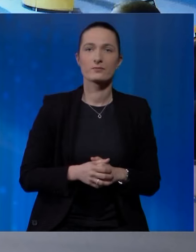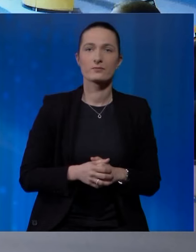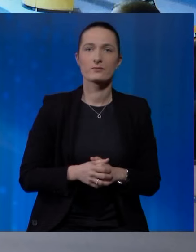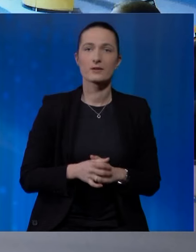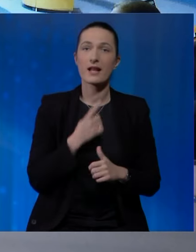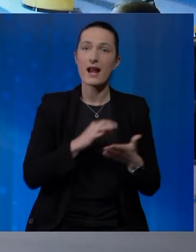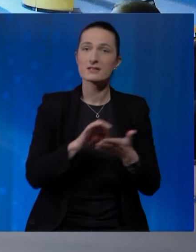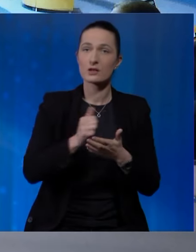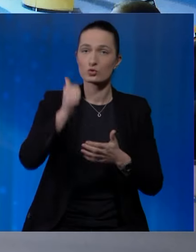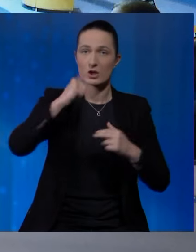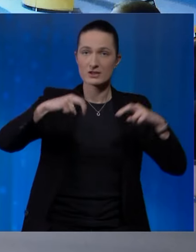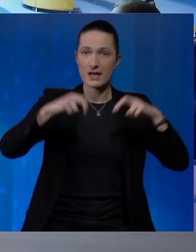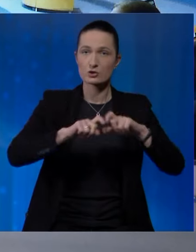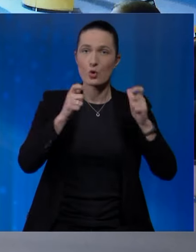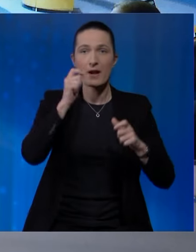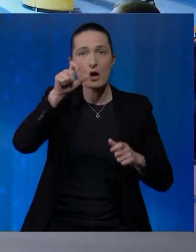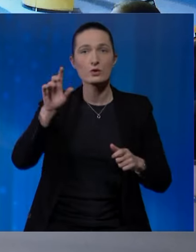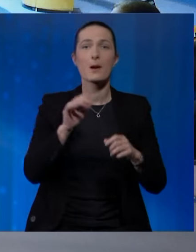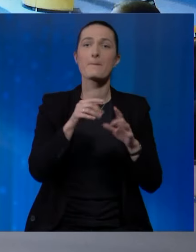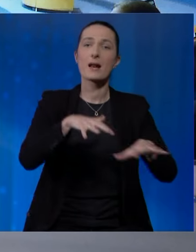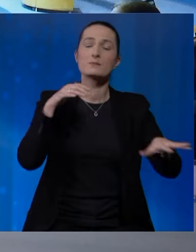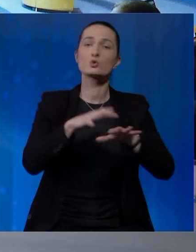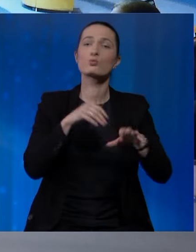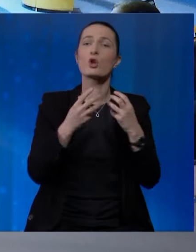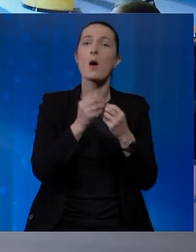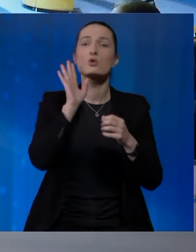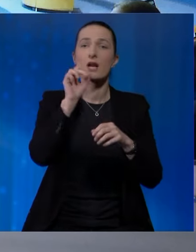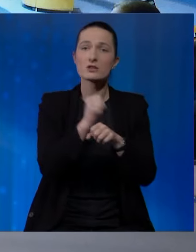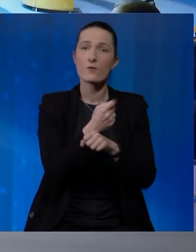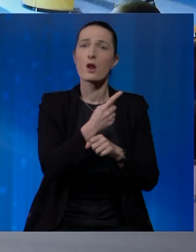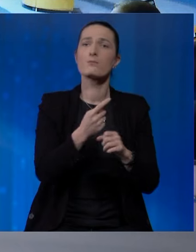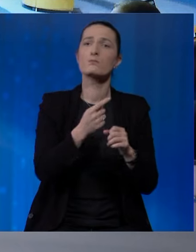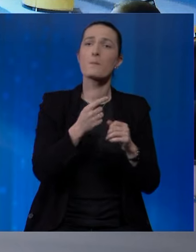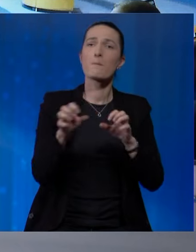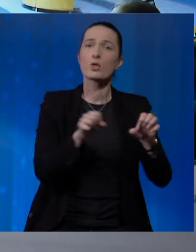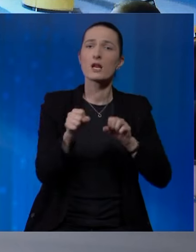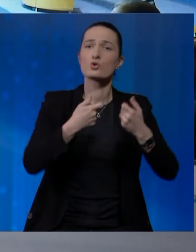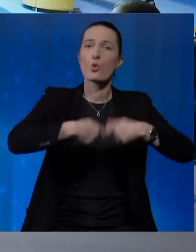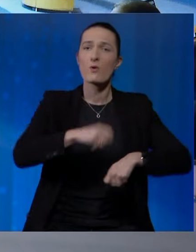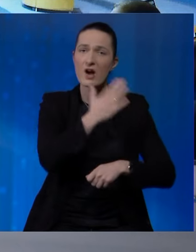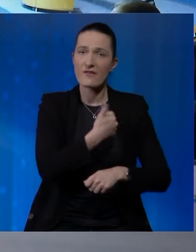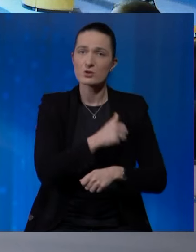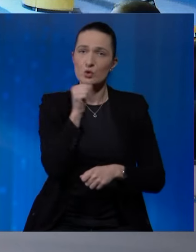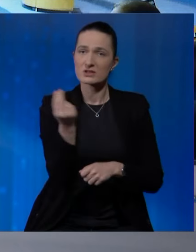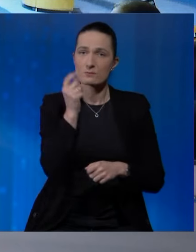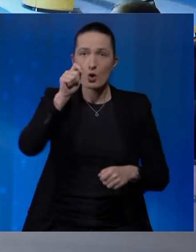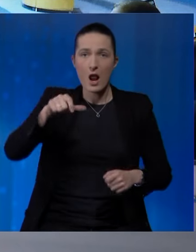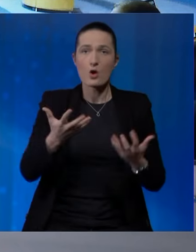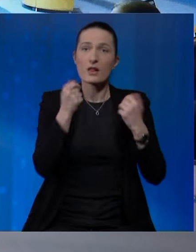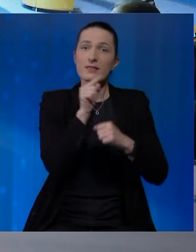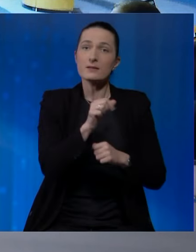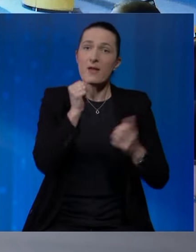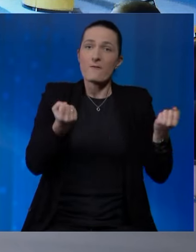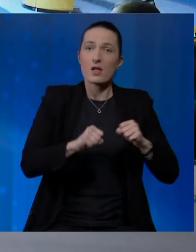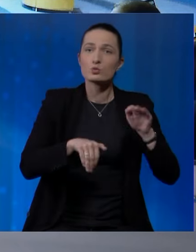Glasanje na jučerašnjoj sjedici Doma naroda parlamenta BIH potreslo je klubove Hrvatskog i Srpskog naroda, a time i vladajuću